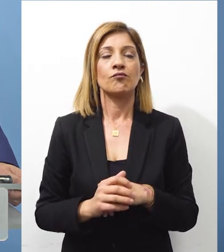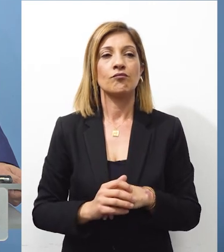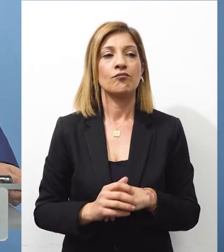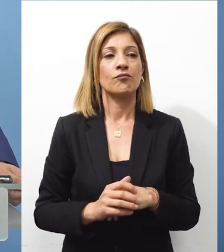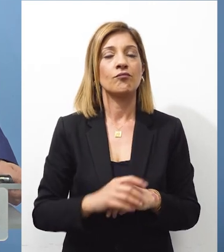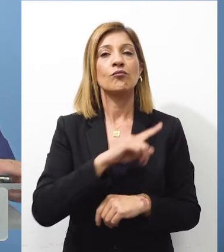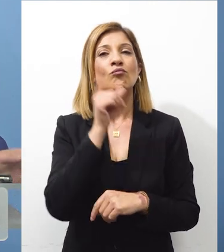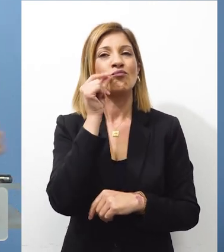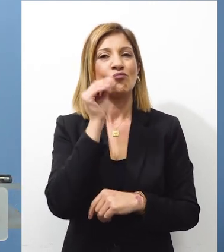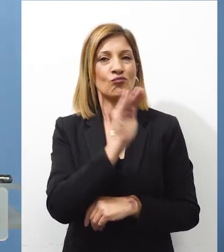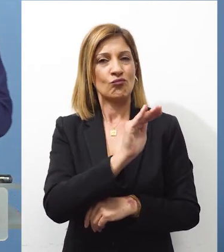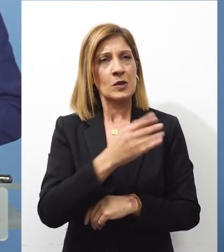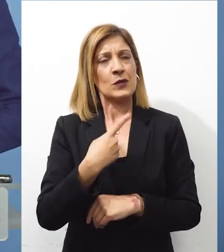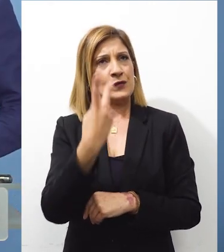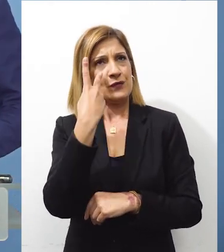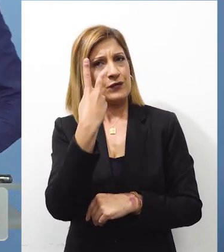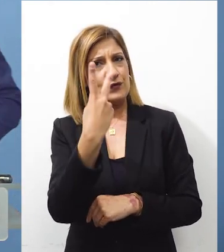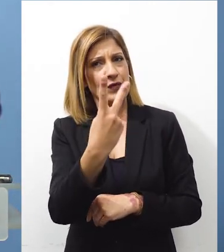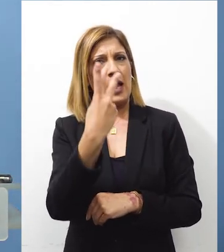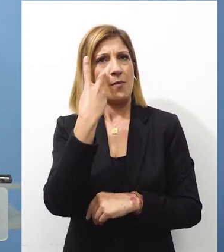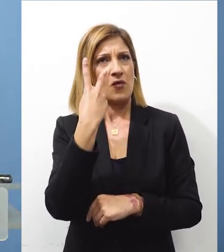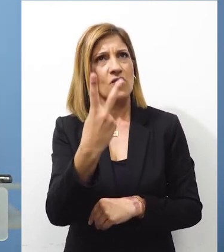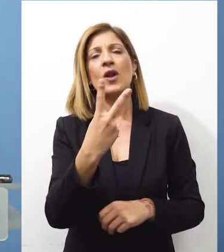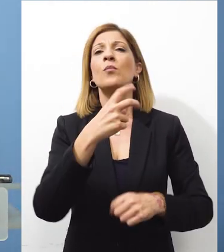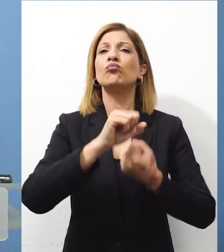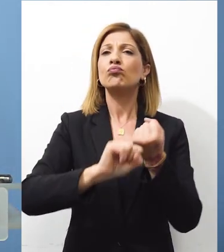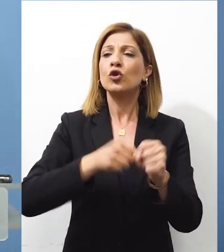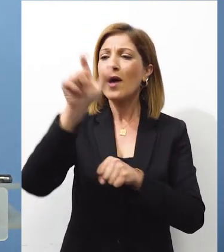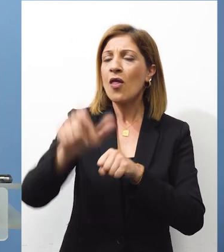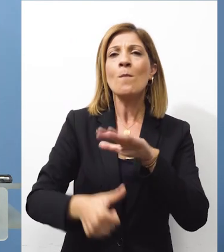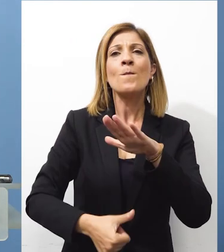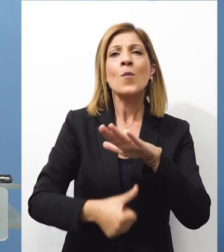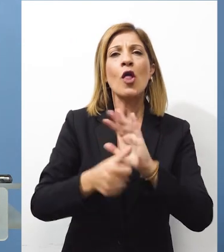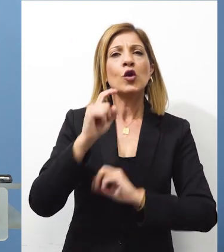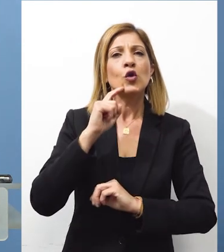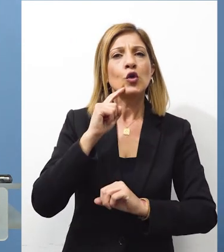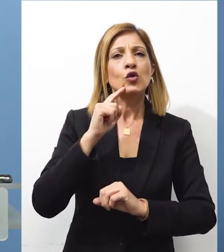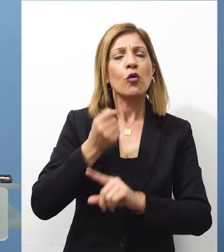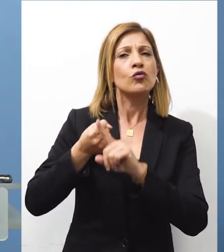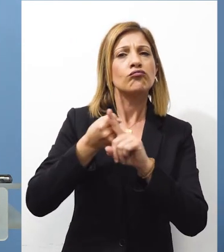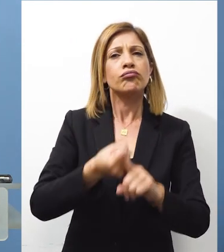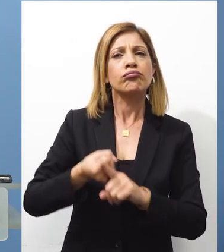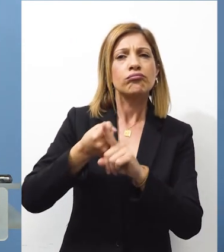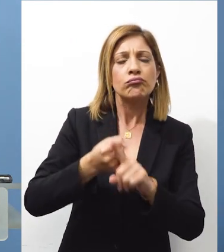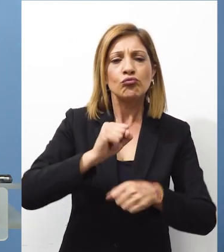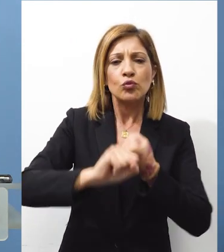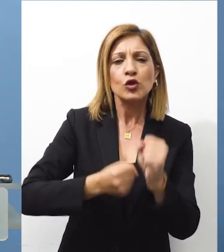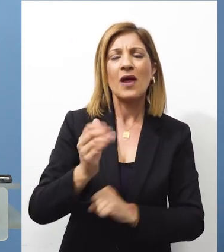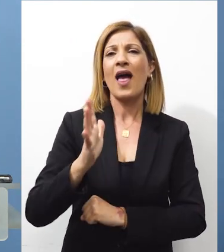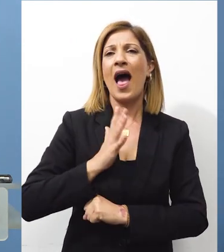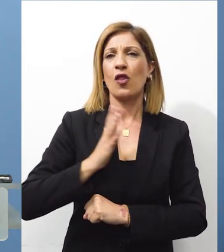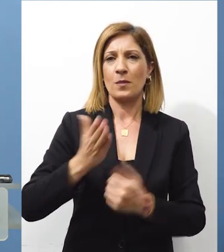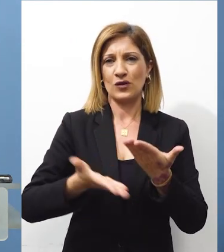Ενώ βλέπουμε αυτή την προσπάθεια του Προέδρου για την ανθρωπιστική βοήθεια